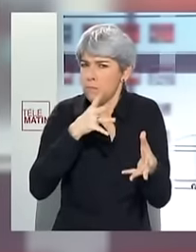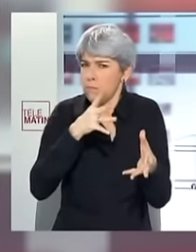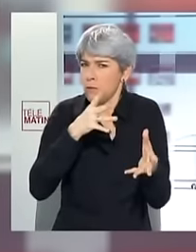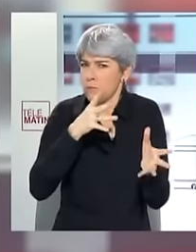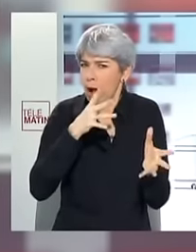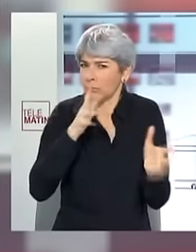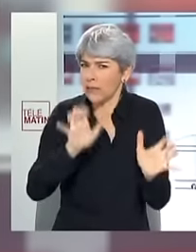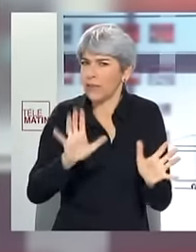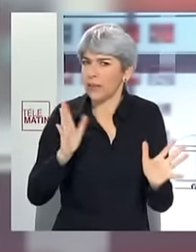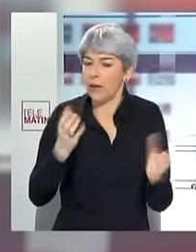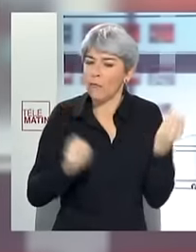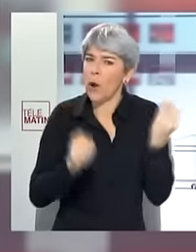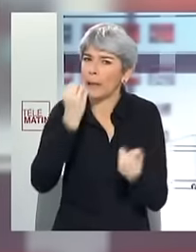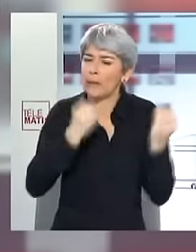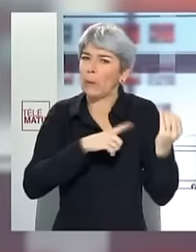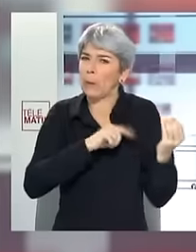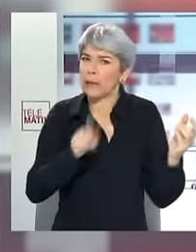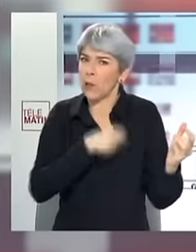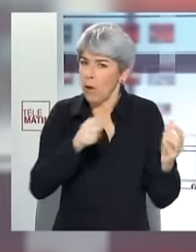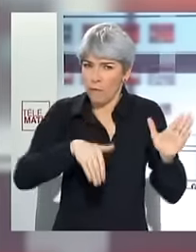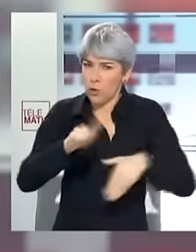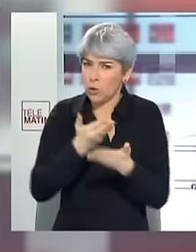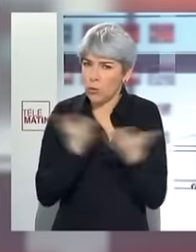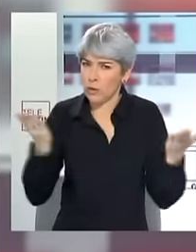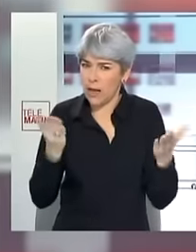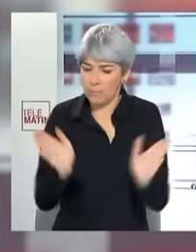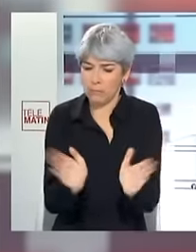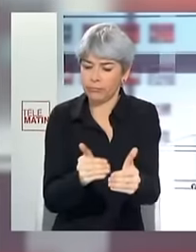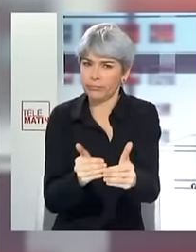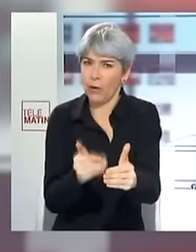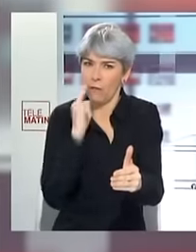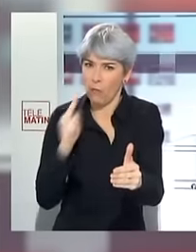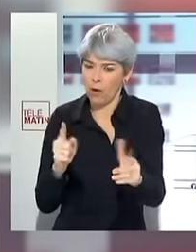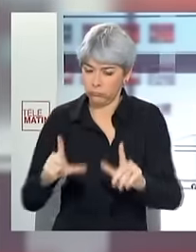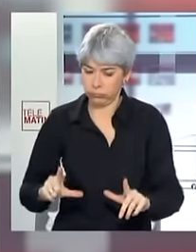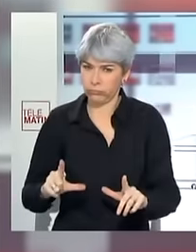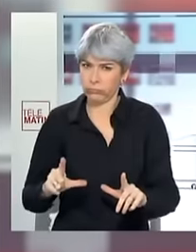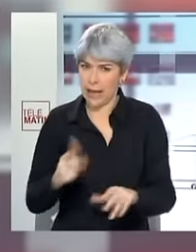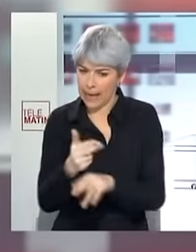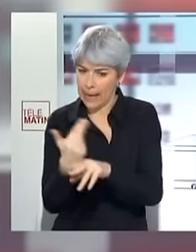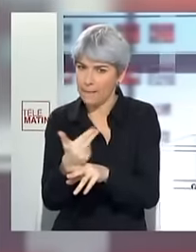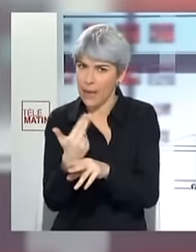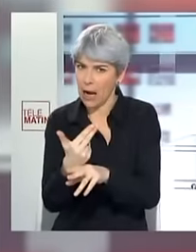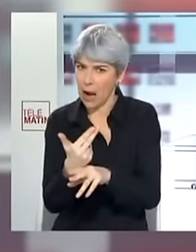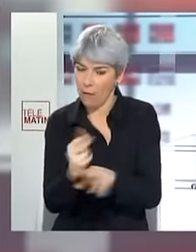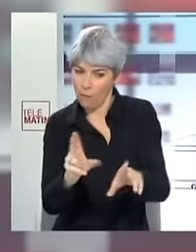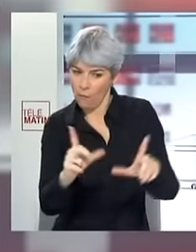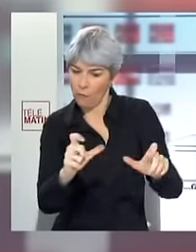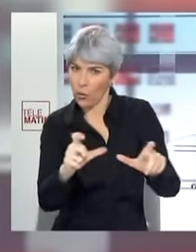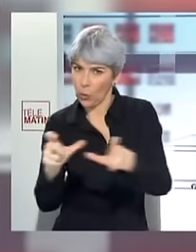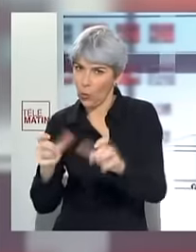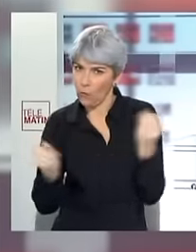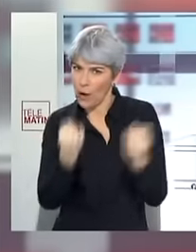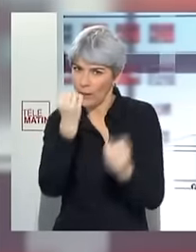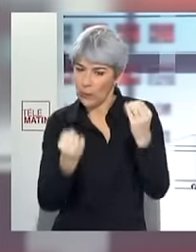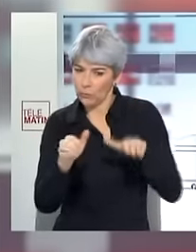Installé dans un véhicule banalisé, son fonctionnement est simple. Le boîtier relié à cette tablette est en fait une caméra. Elle prend en photo les voitures qui